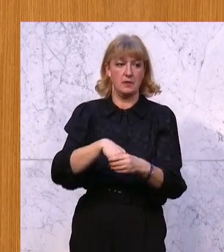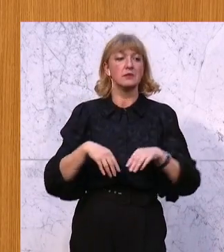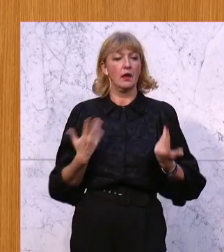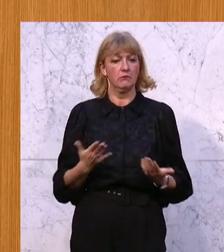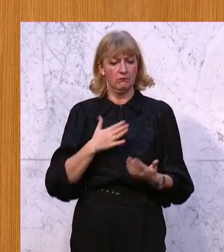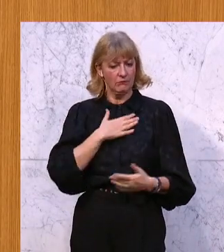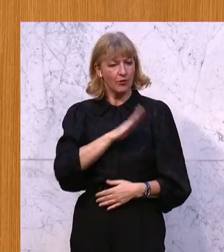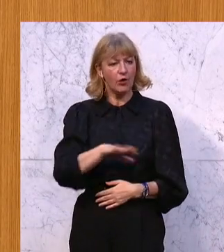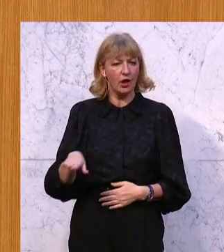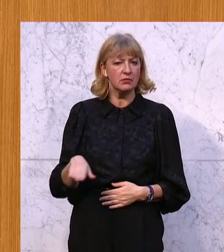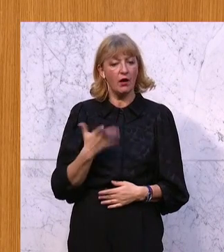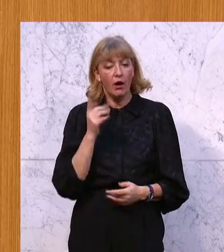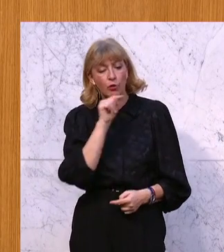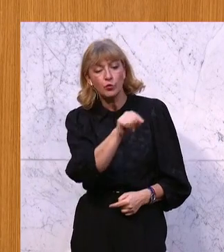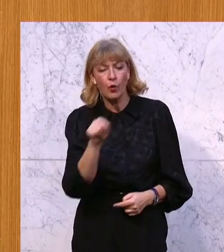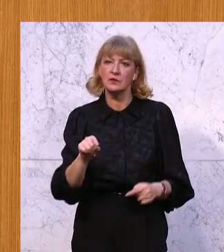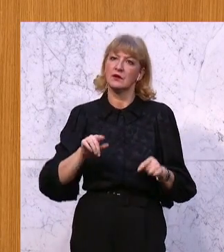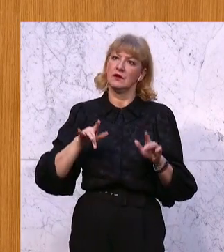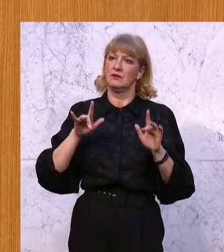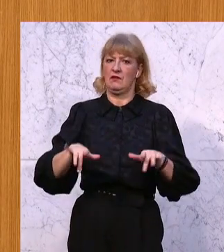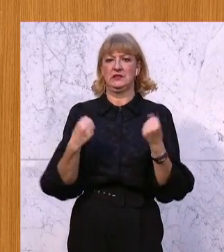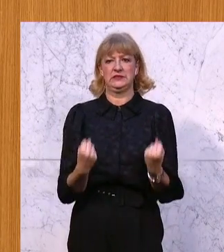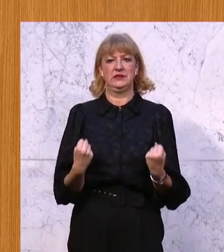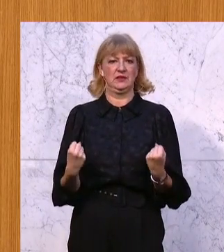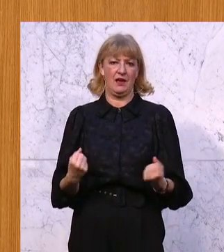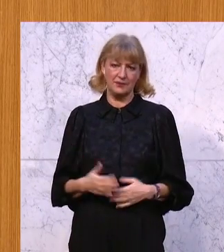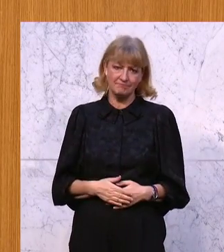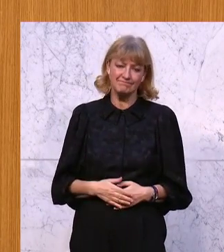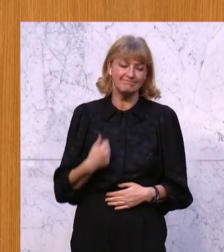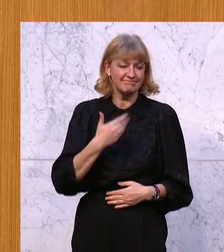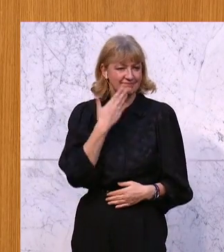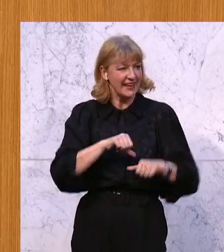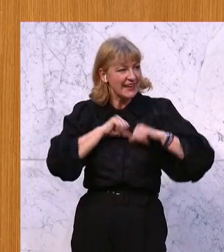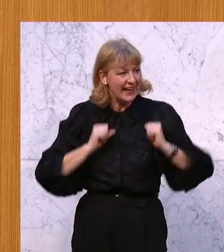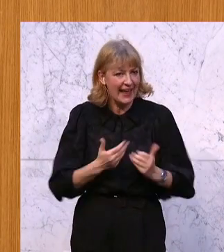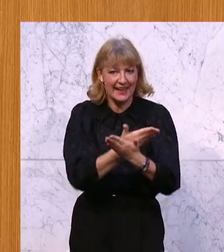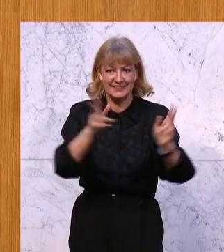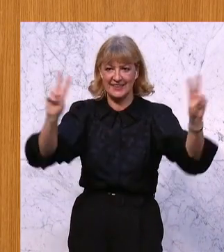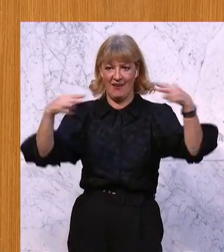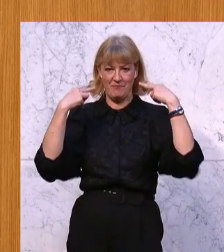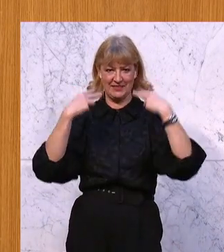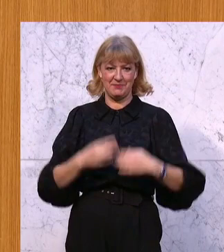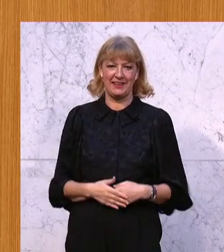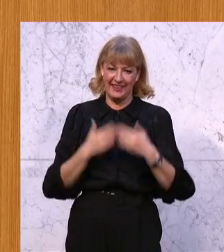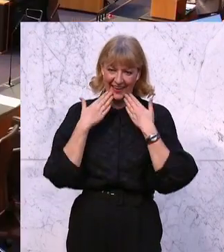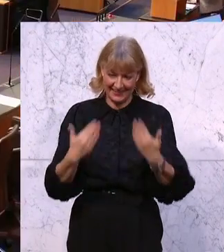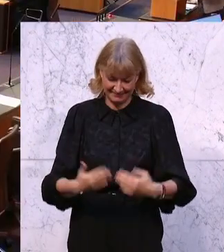Kinder auch dort sicher sind. Ich bedanke mich ganz herzlich für die Aufmerksamkeit. Danke.